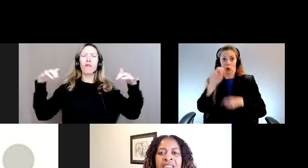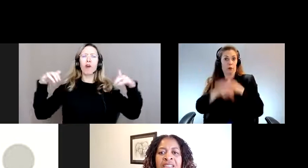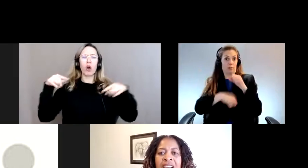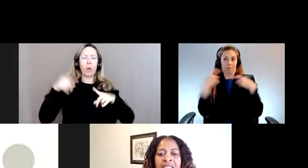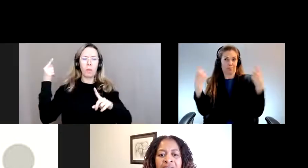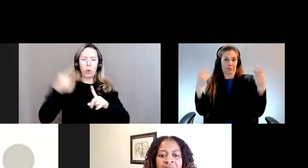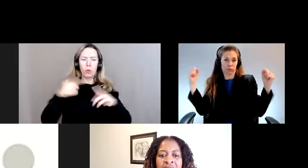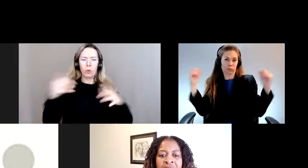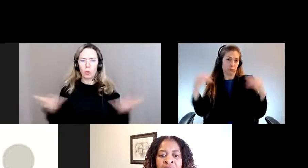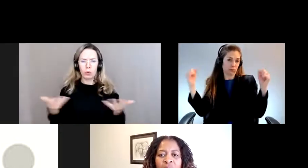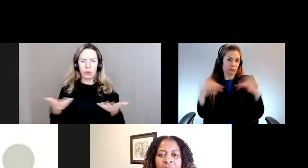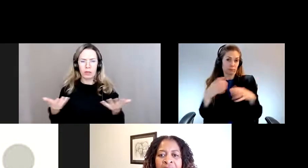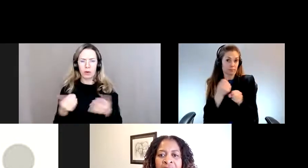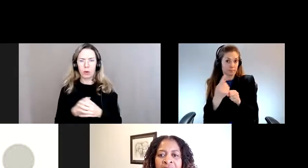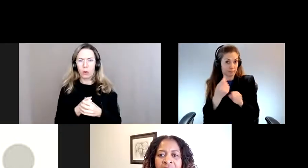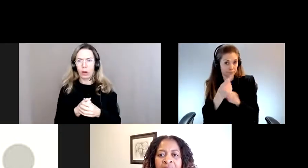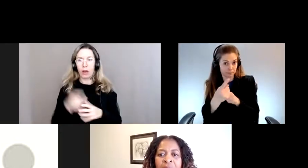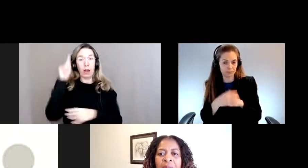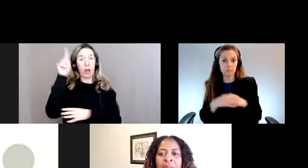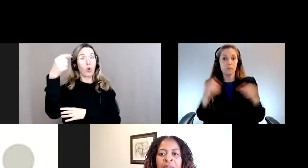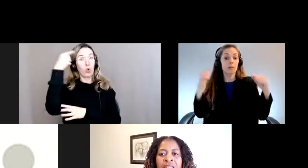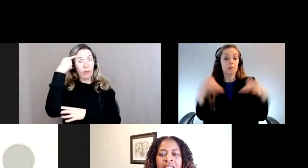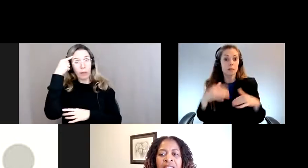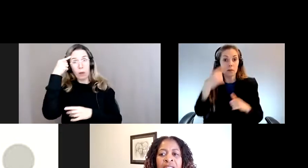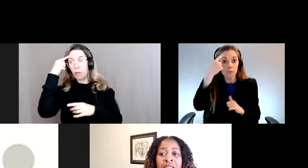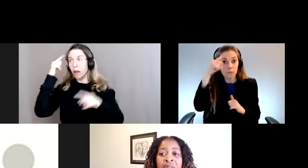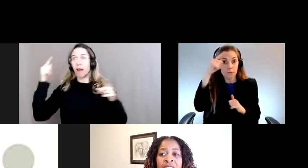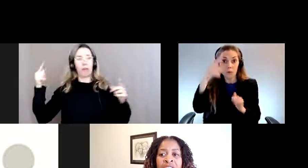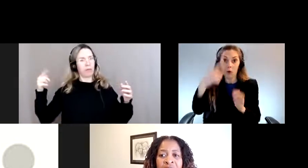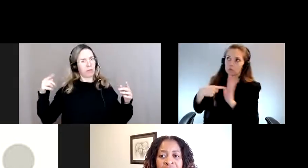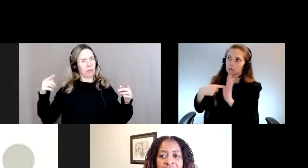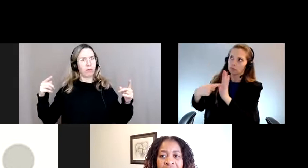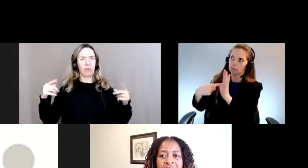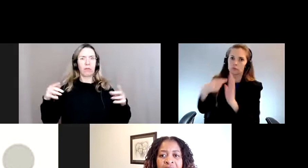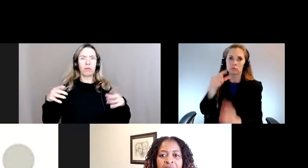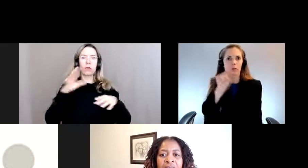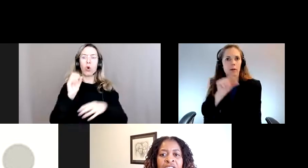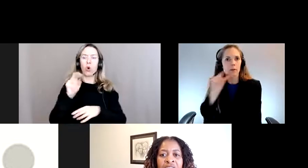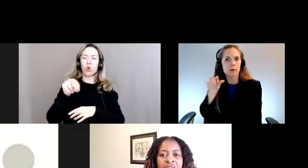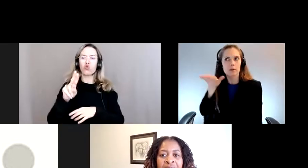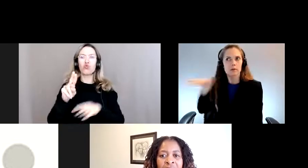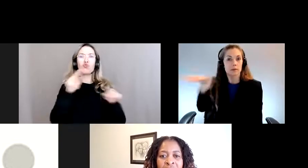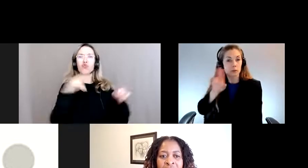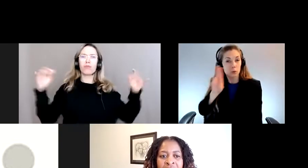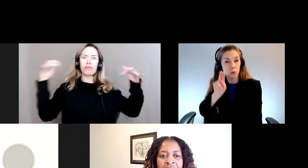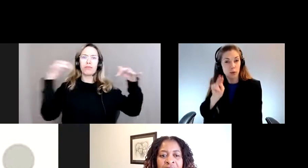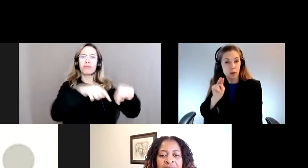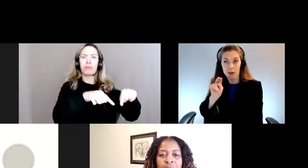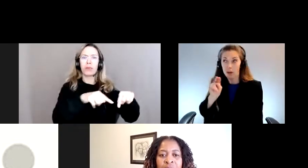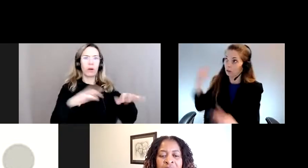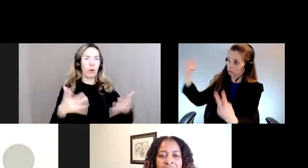'assurer que les gouvernements réunis dans les couloirs de l'ONU se souviennent que leurs